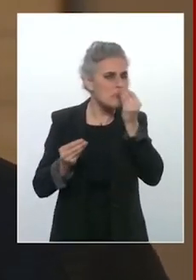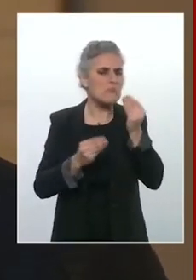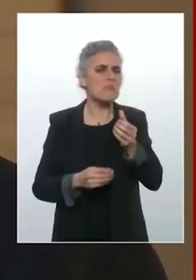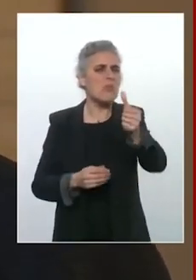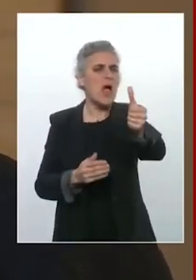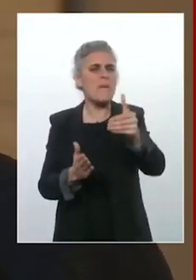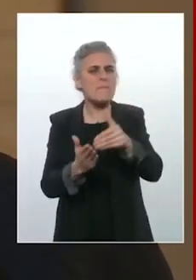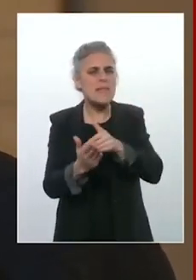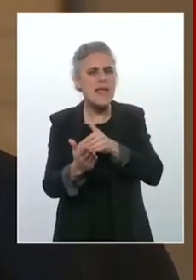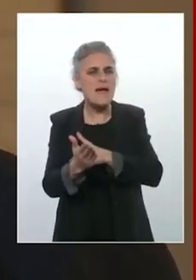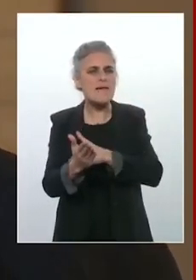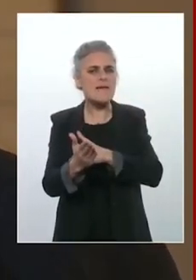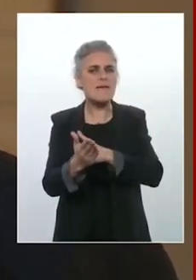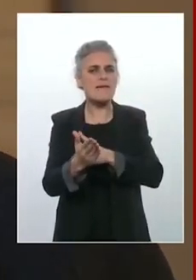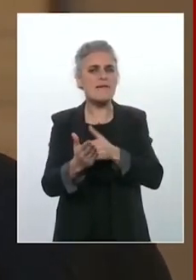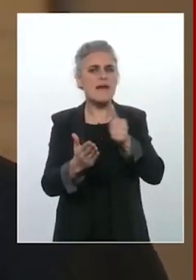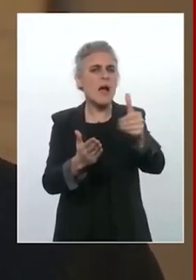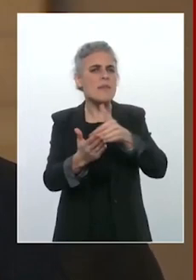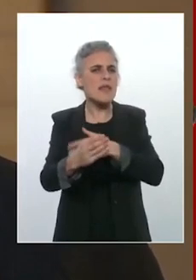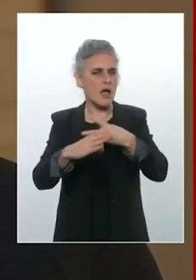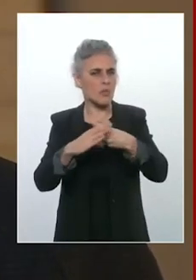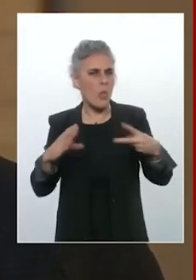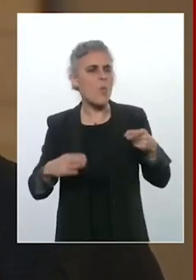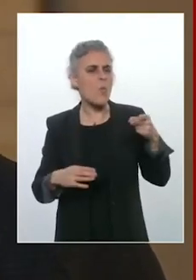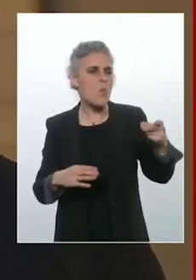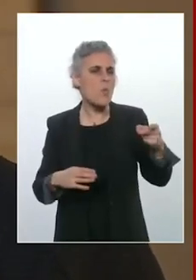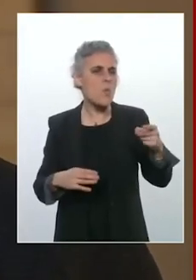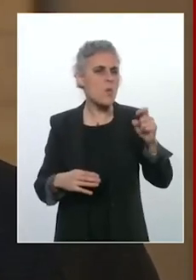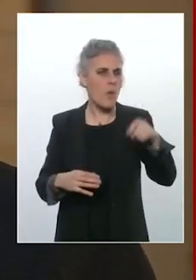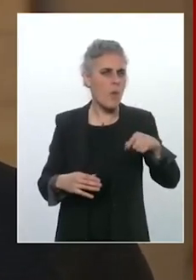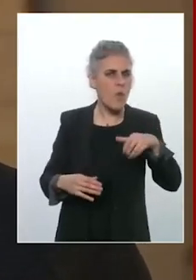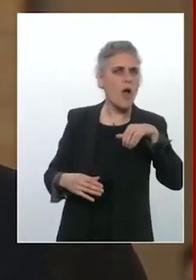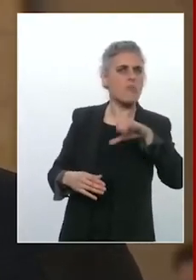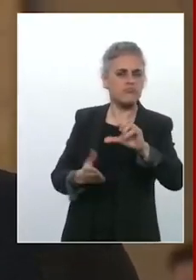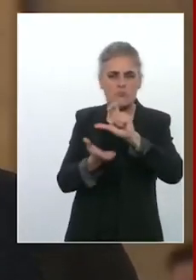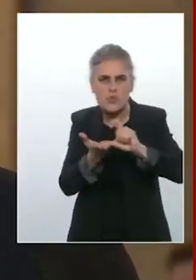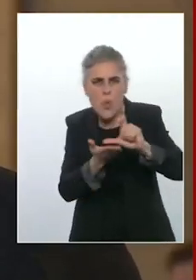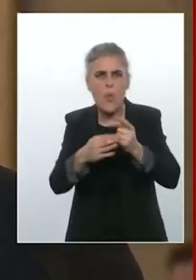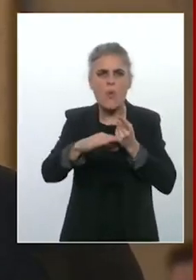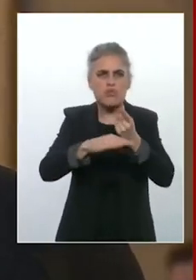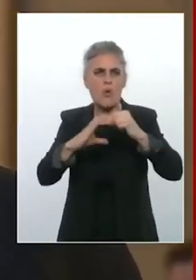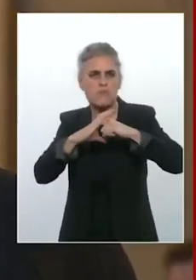d'euros pour le financement justement de cette munition, de ces munitions, de ces capacités d'obus.